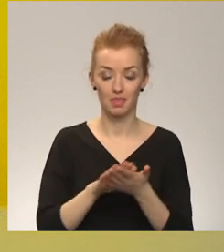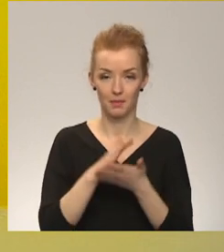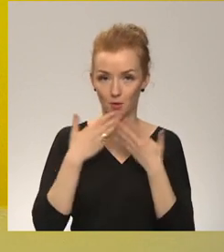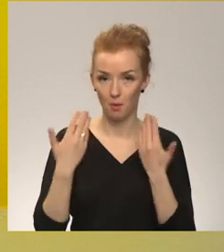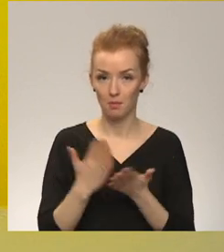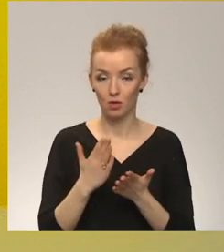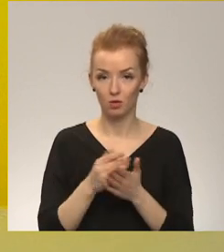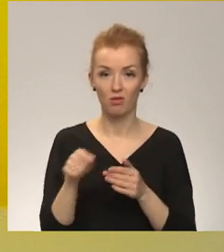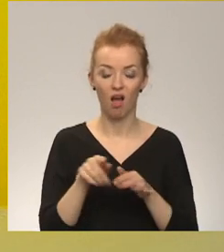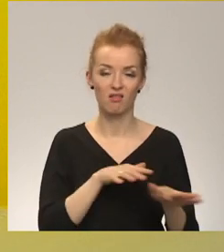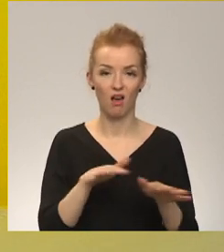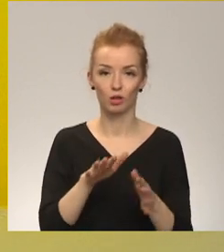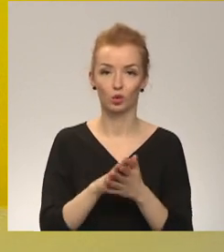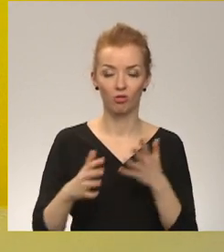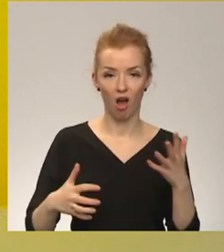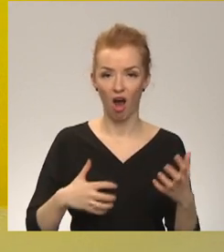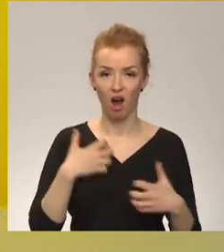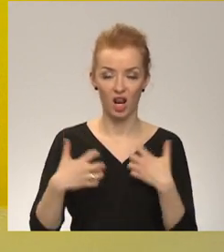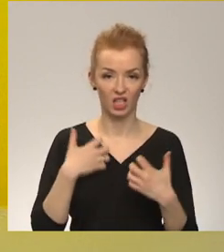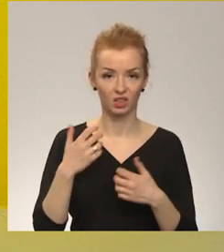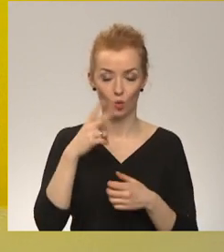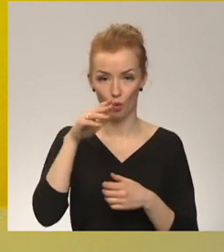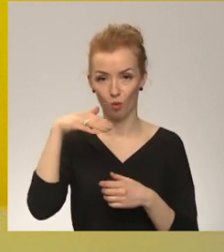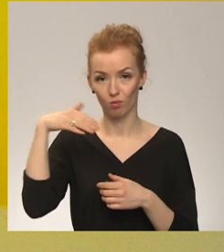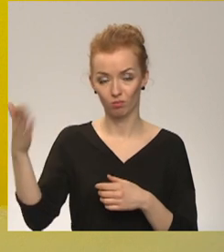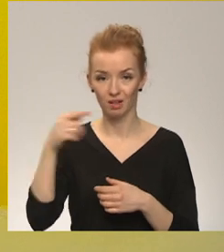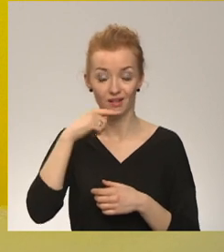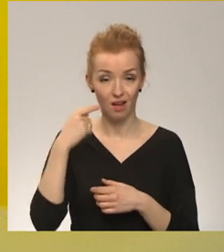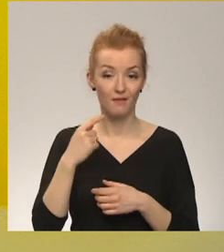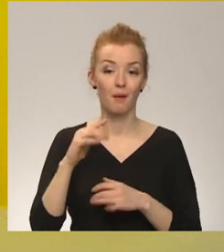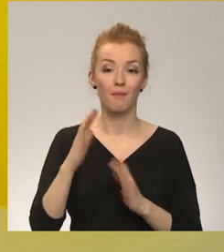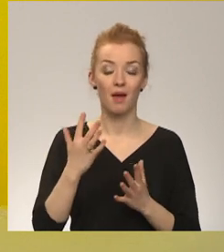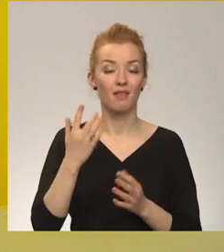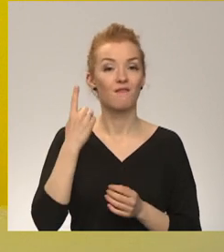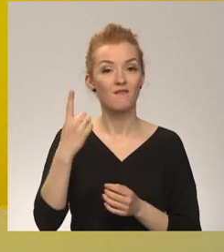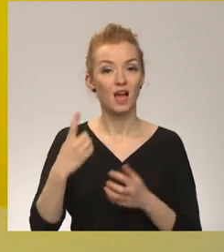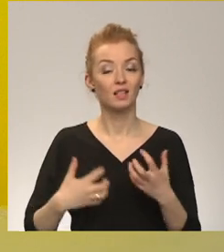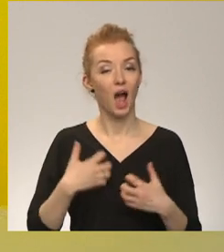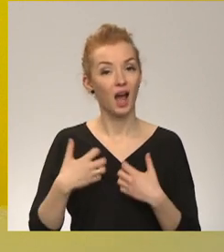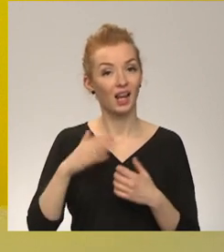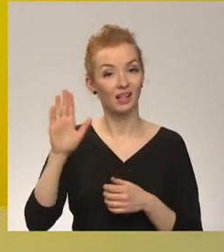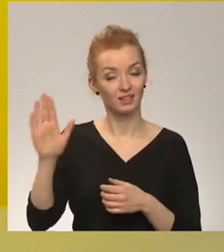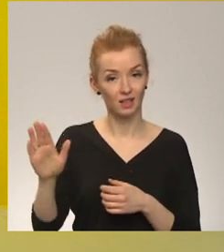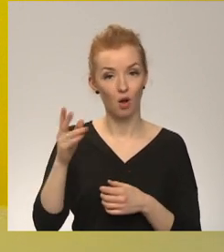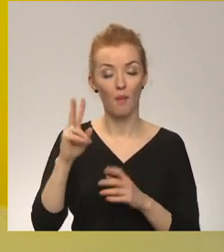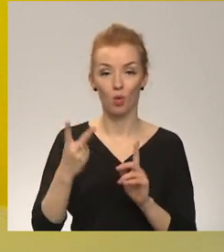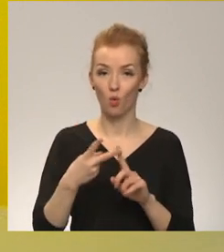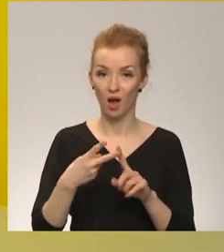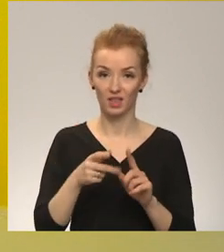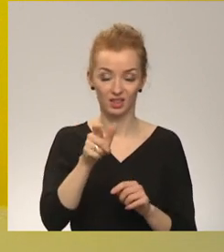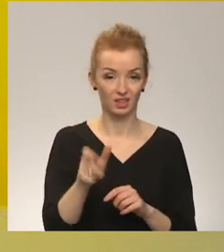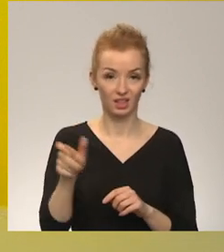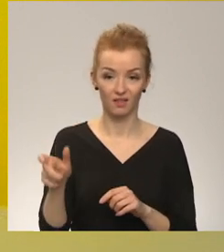reakcija uz agresiju. No otras puses ir skaidrs, ka viens ir agresija no režīma puses, un otrs ir cilvēki, kuri